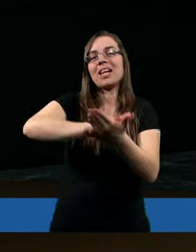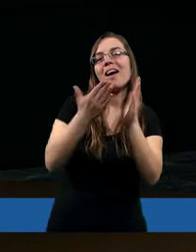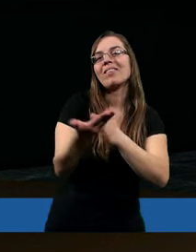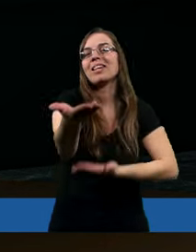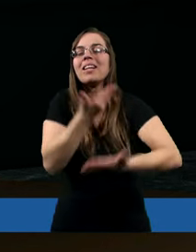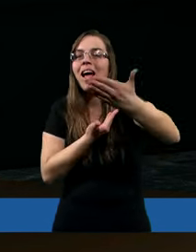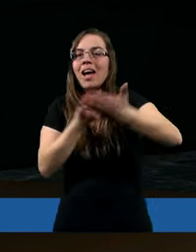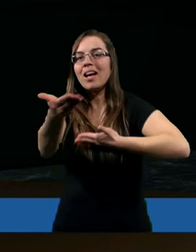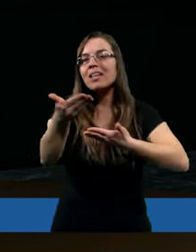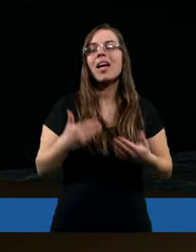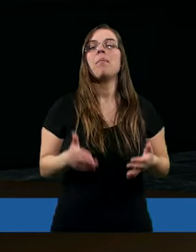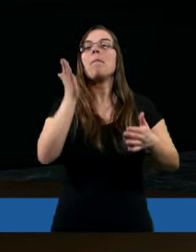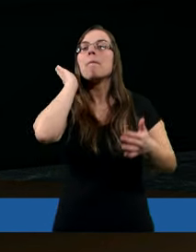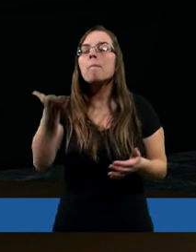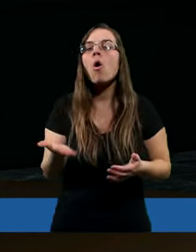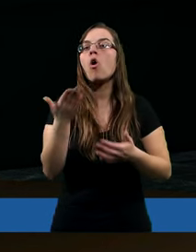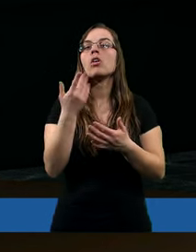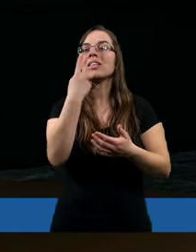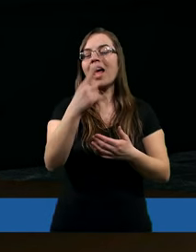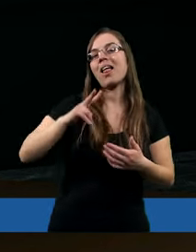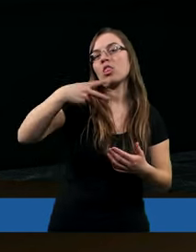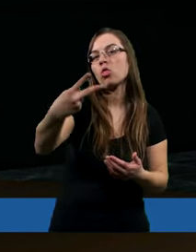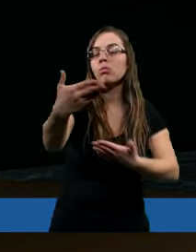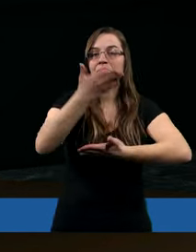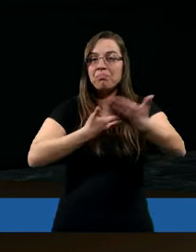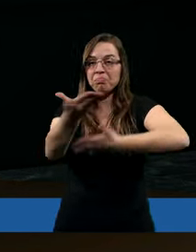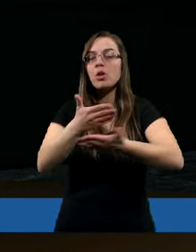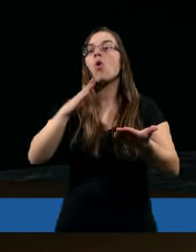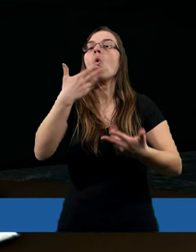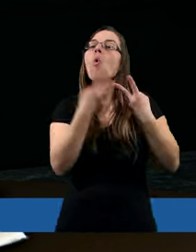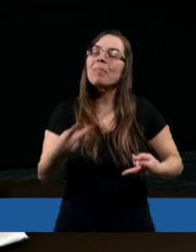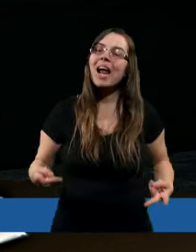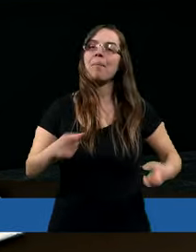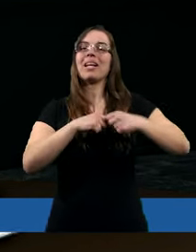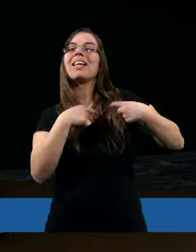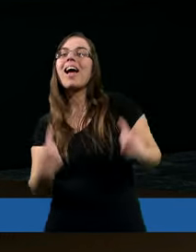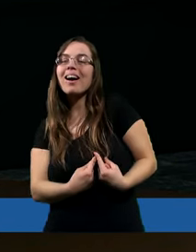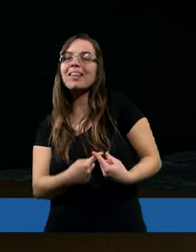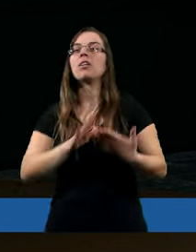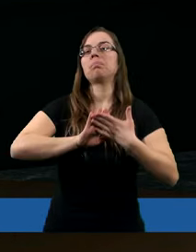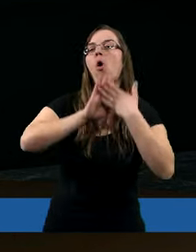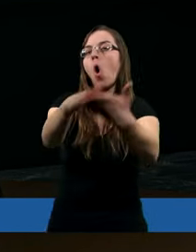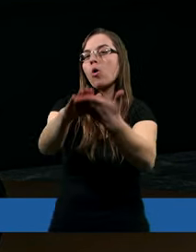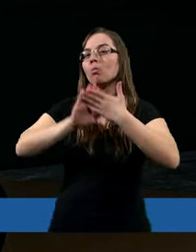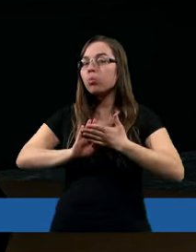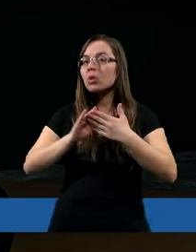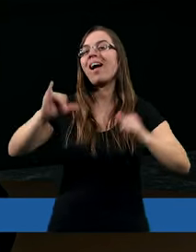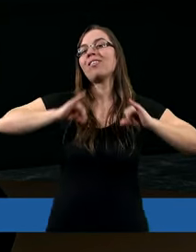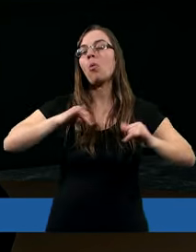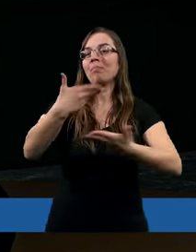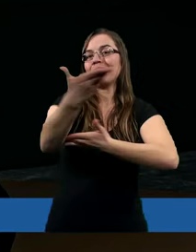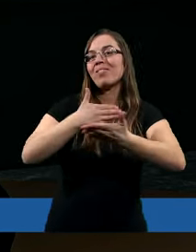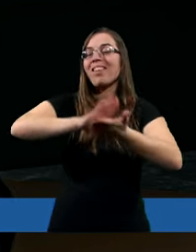Bądźcie jedni dla drugich uprzejmi, serdeczni, odpuszczając sobie